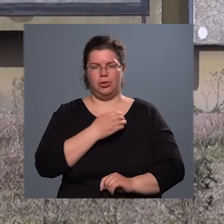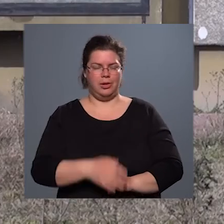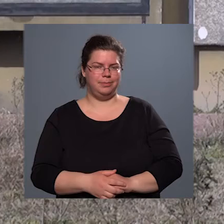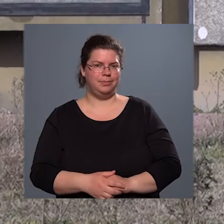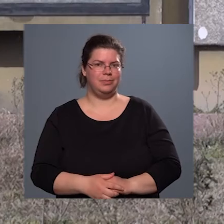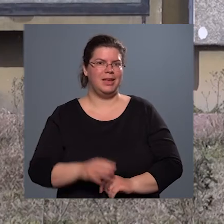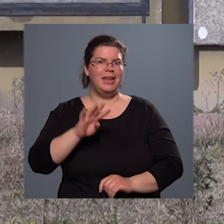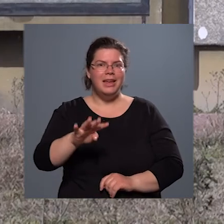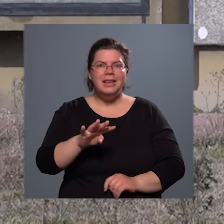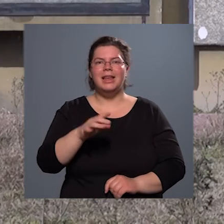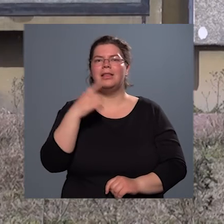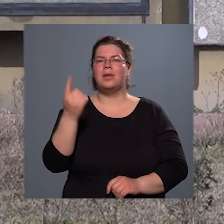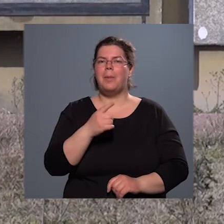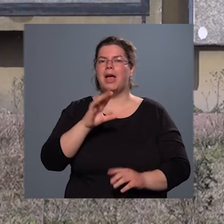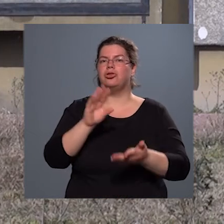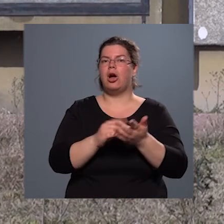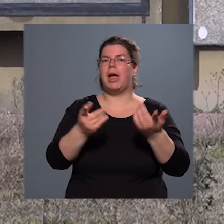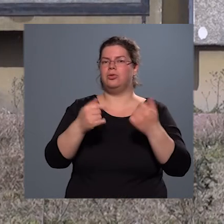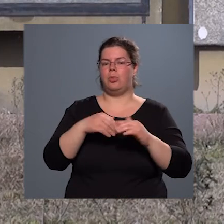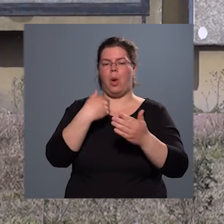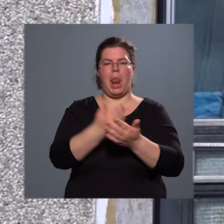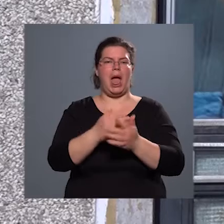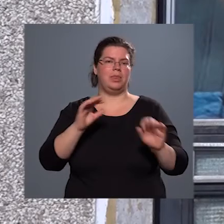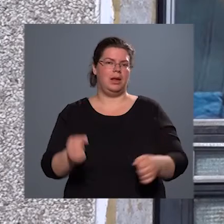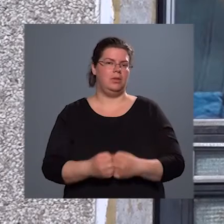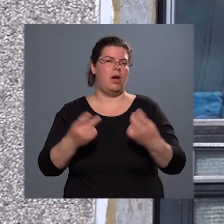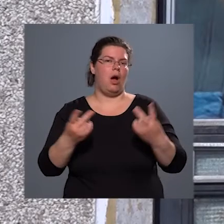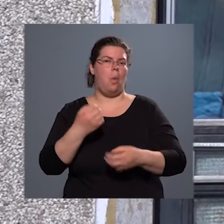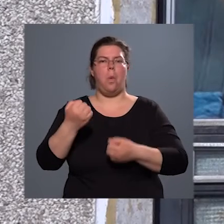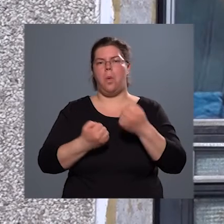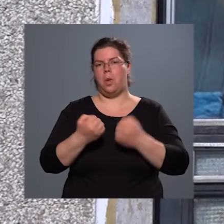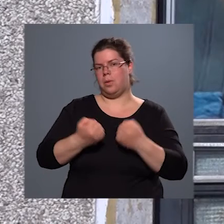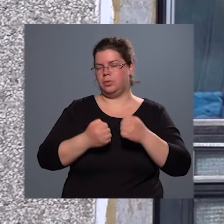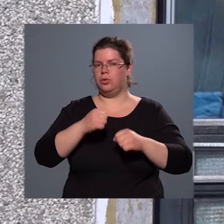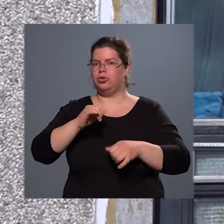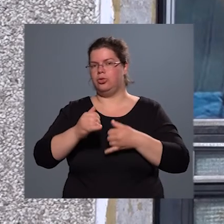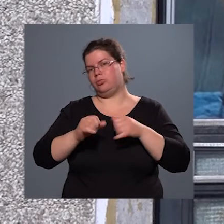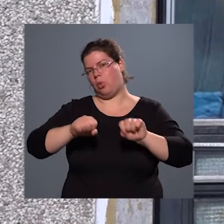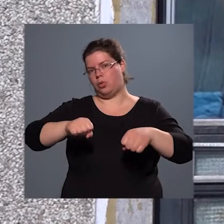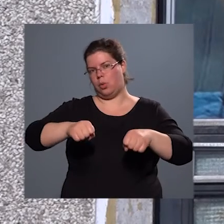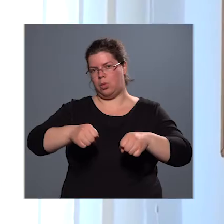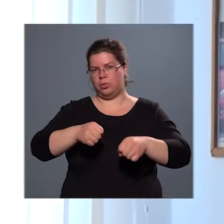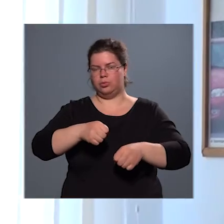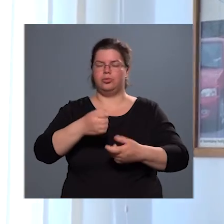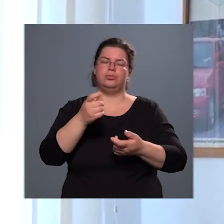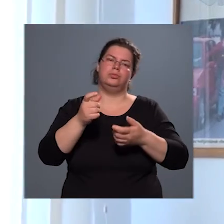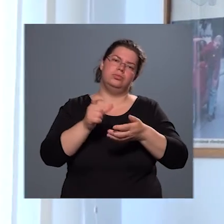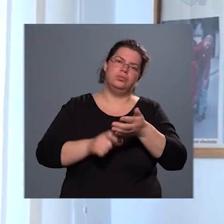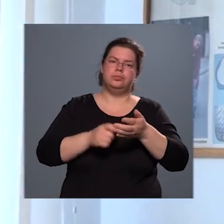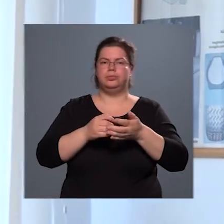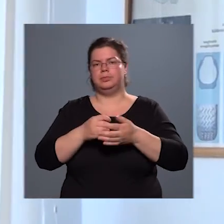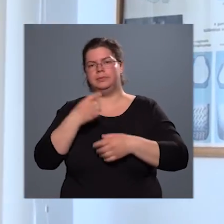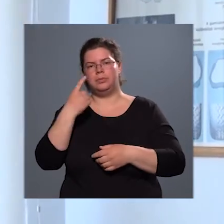négyszobás lakásból lett kialakítva, ahol motor és személygépkocsi vezetését sajátíthatják el a tanulók. Az iskola a B-kategóriás